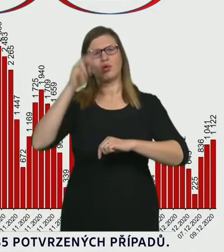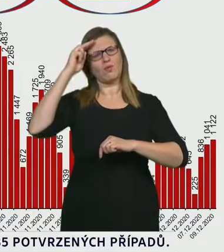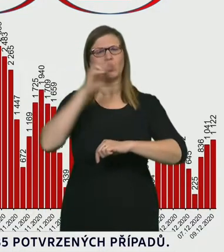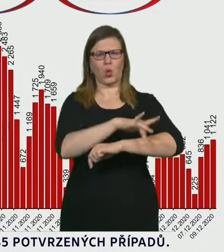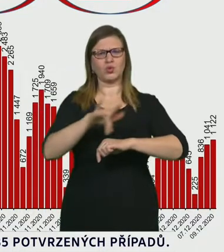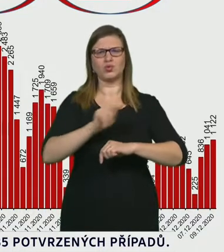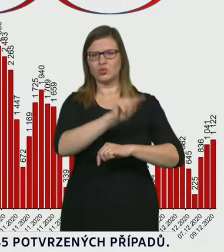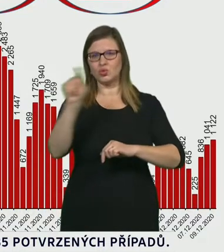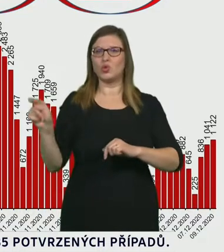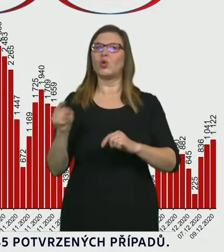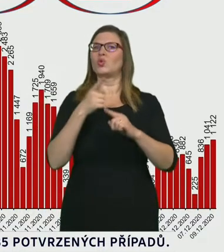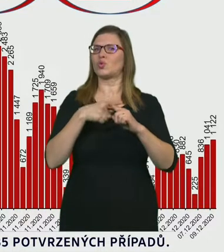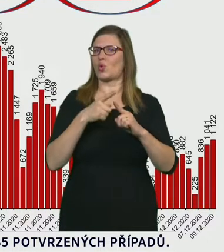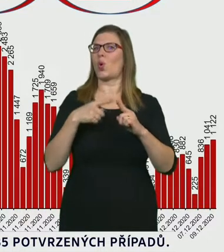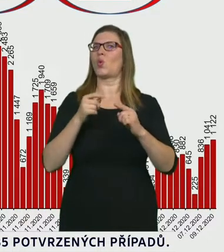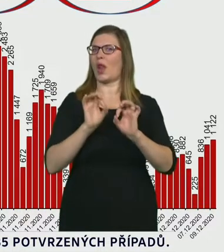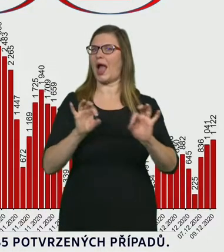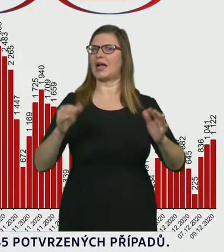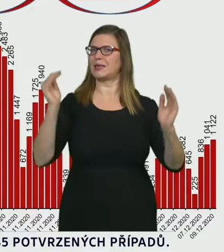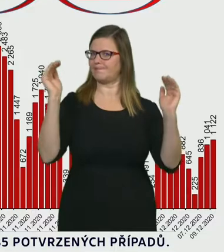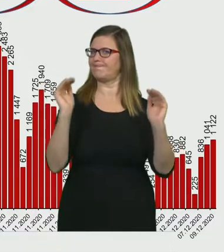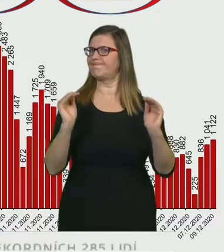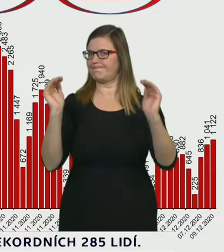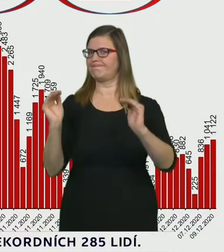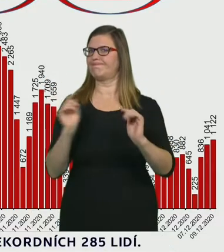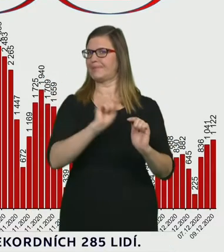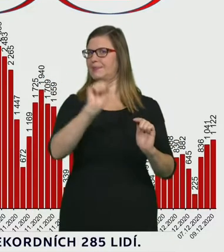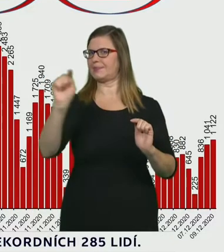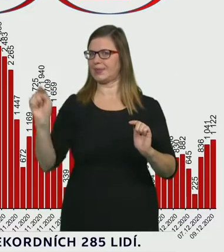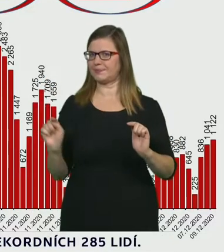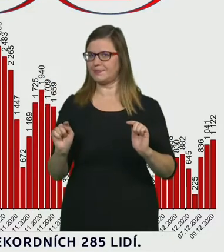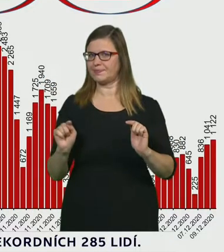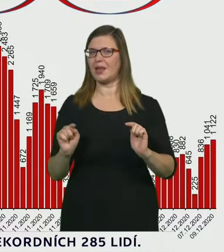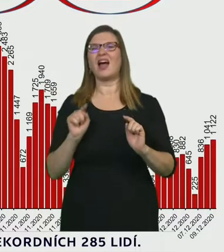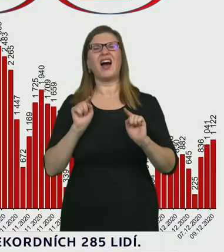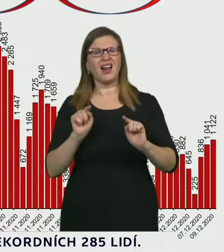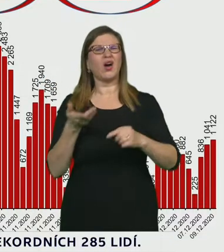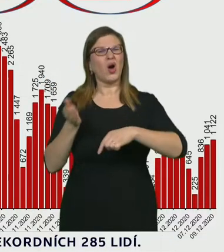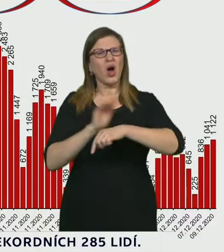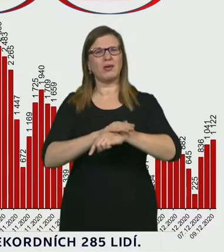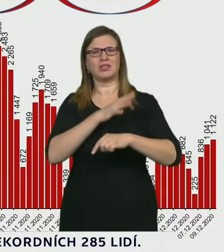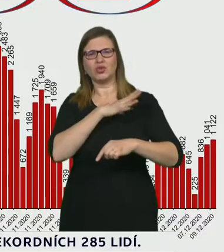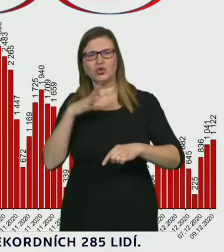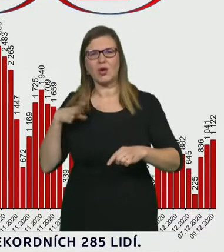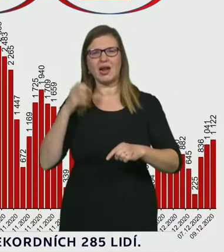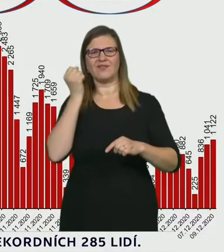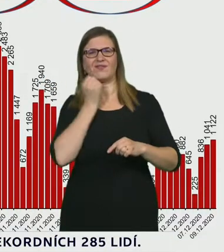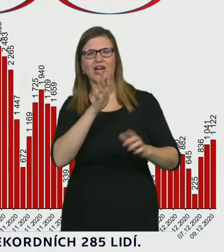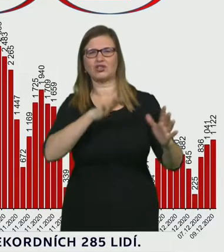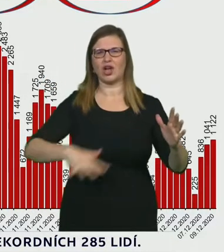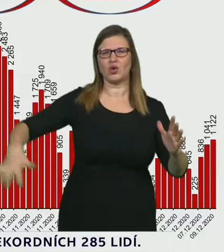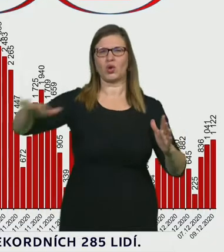opatření. To, co pozorujeme v tom nárůstu, nákaz seniorní populaci je v tuto chvíli odraz komunitního šíření.